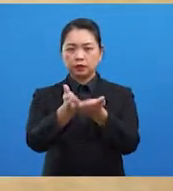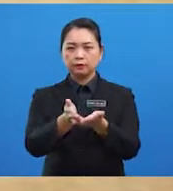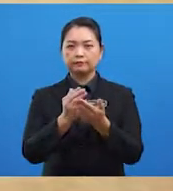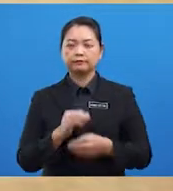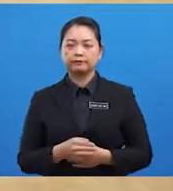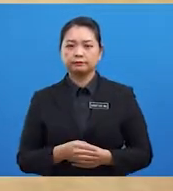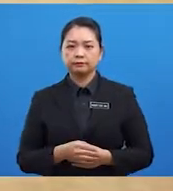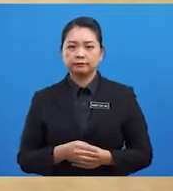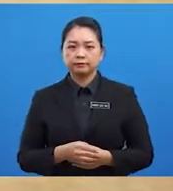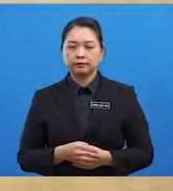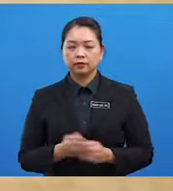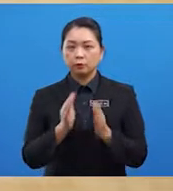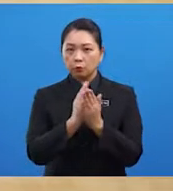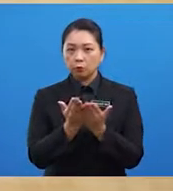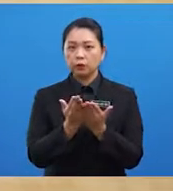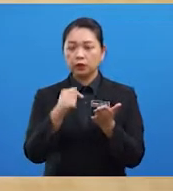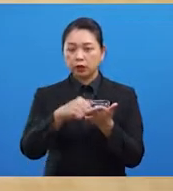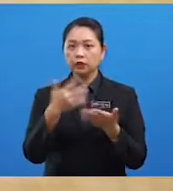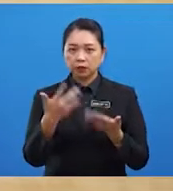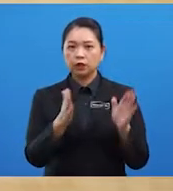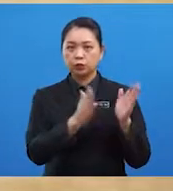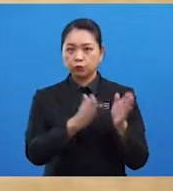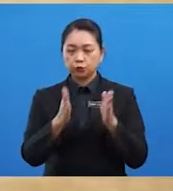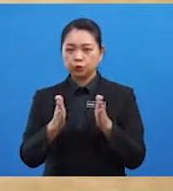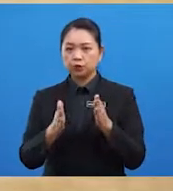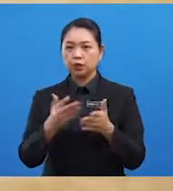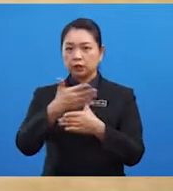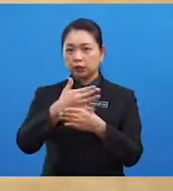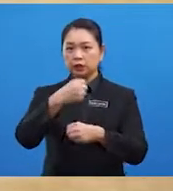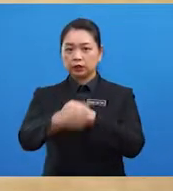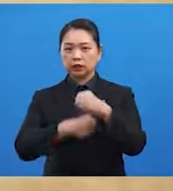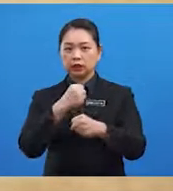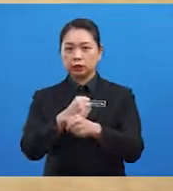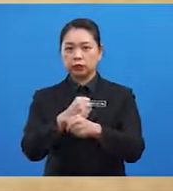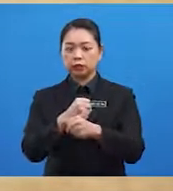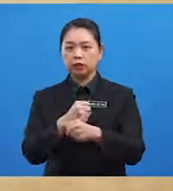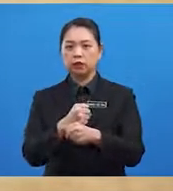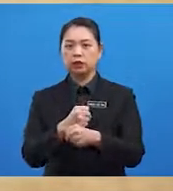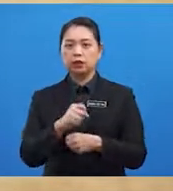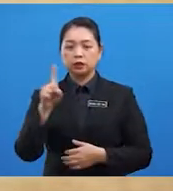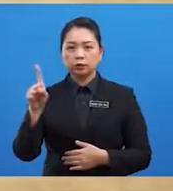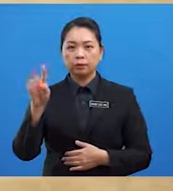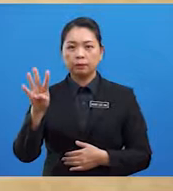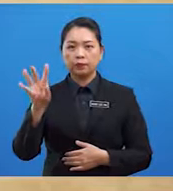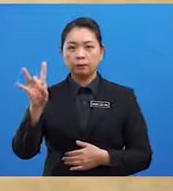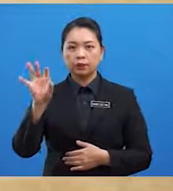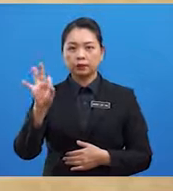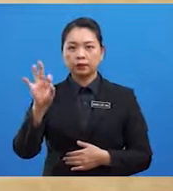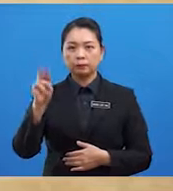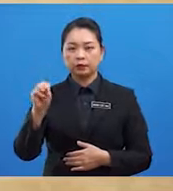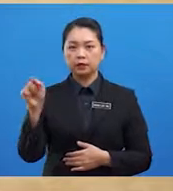Baik, buku ini telah disusun di antara tahun 1489 Masihi